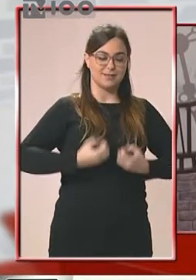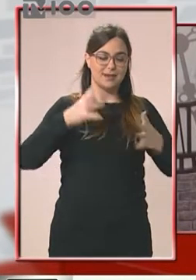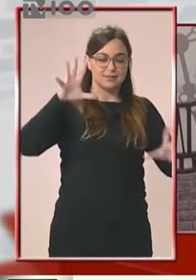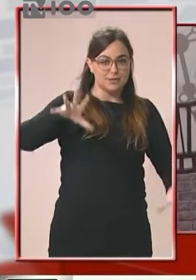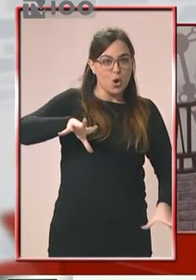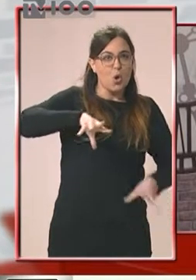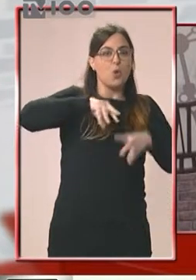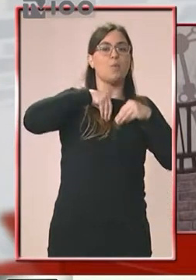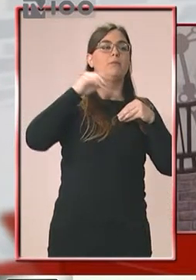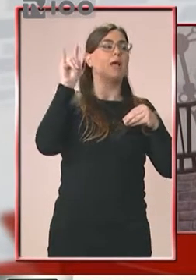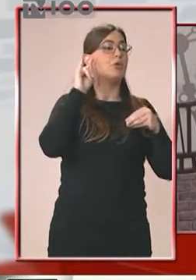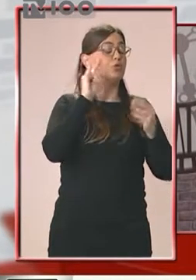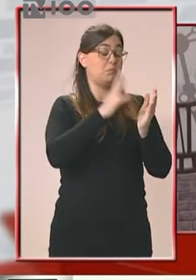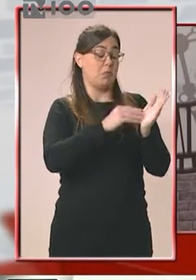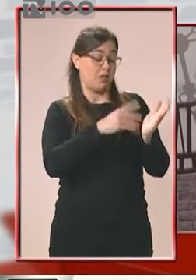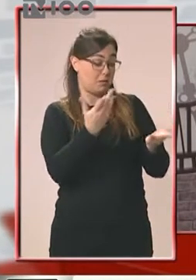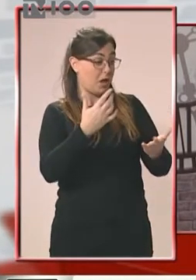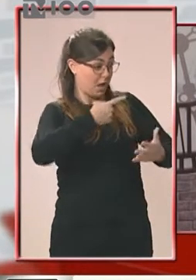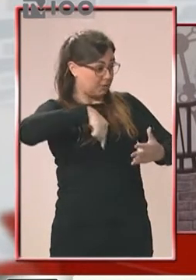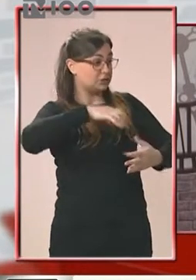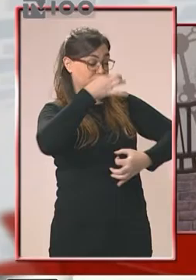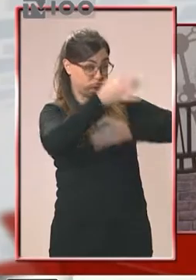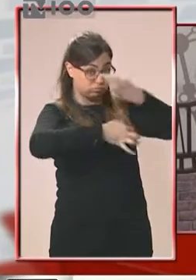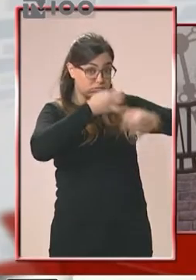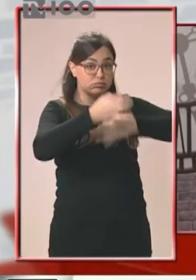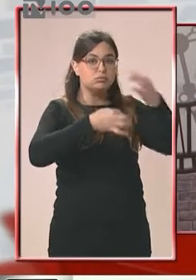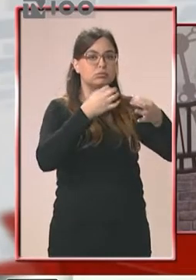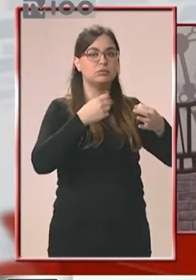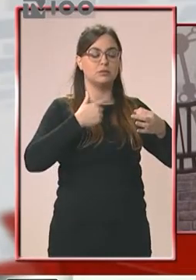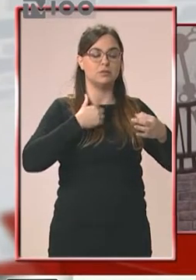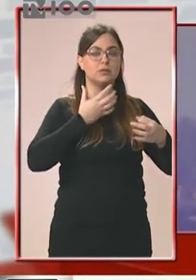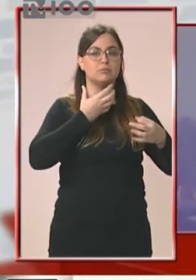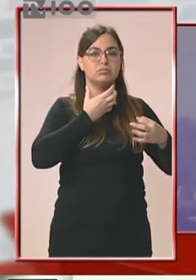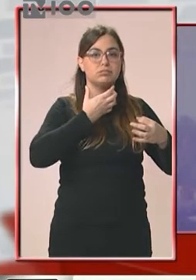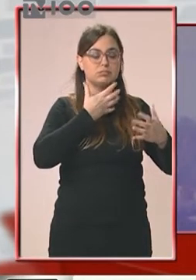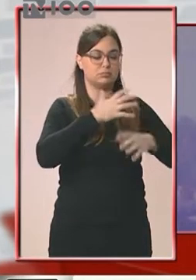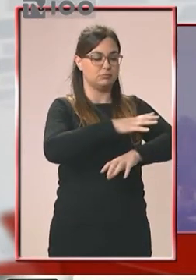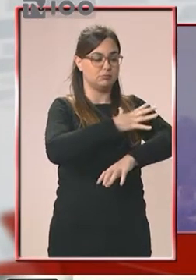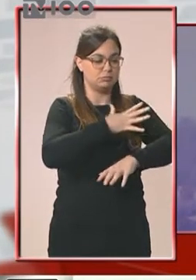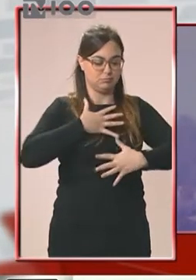Τον ήχο. Ακόμη και όταν μιλάμε, δηλαδή, πάλονται κάποια σημεία του σώματός μας. Διαφορετικές